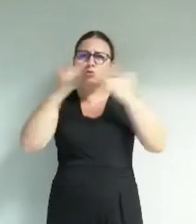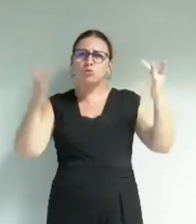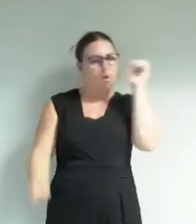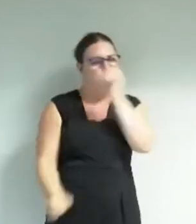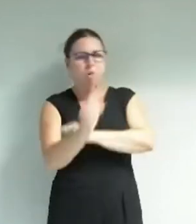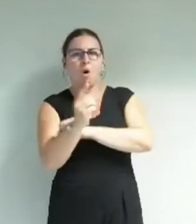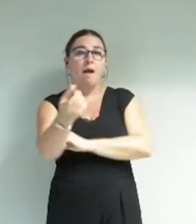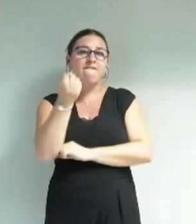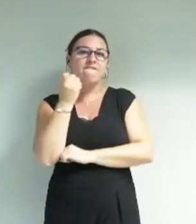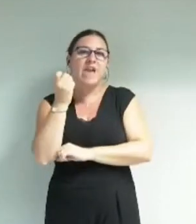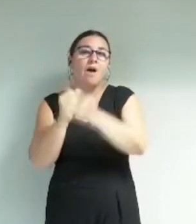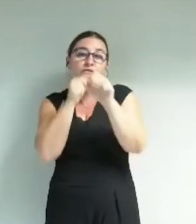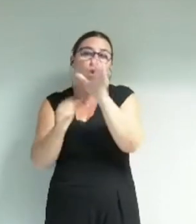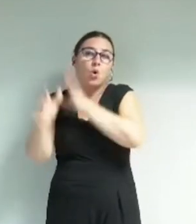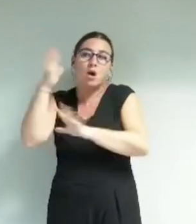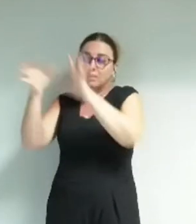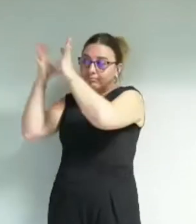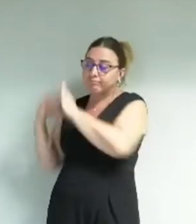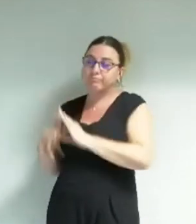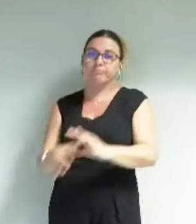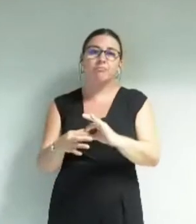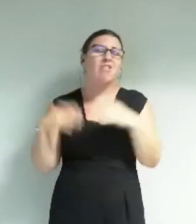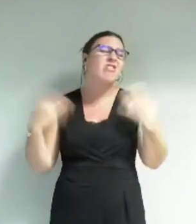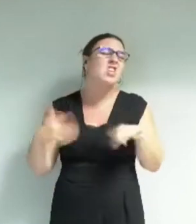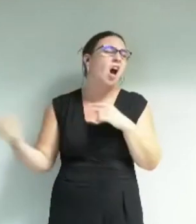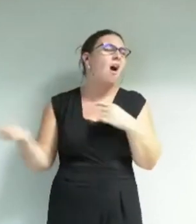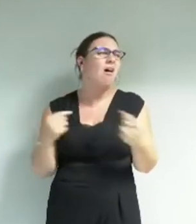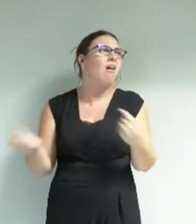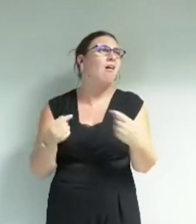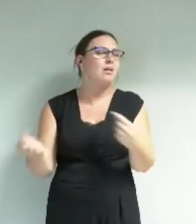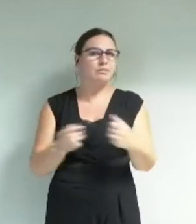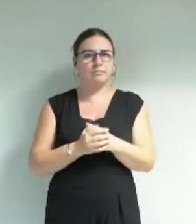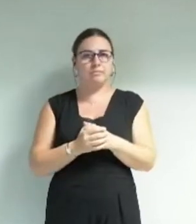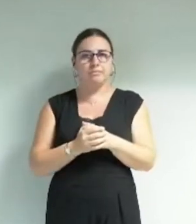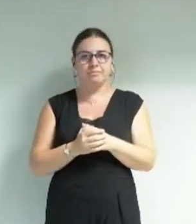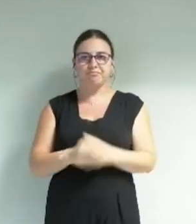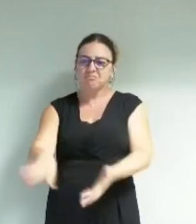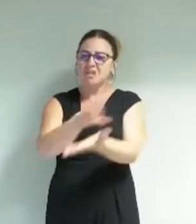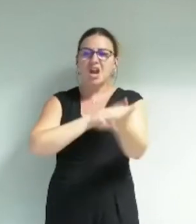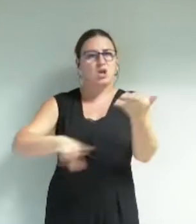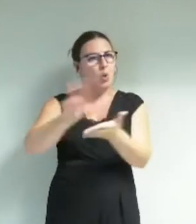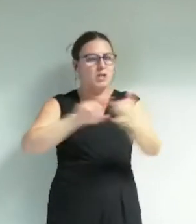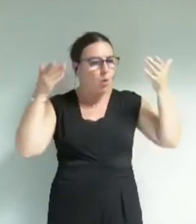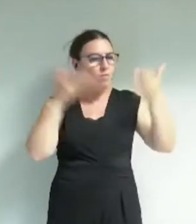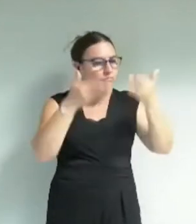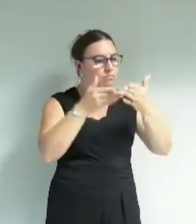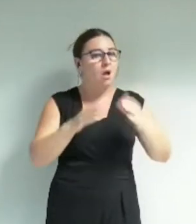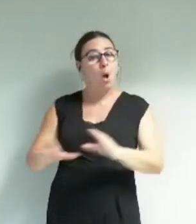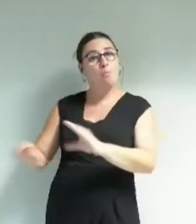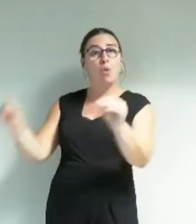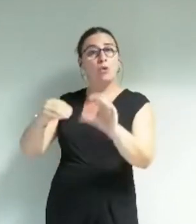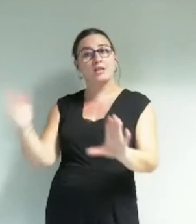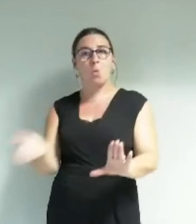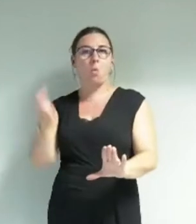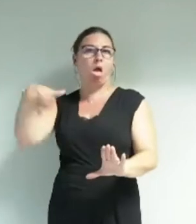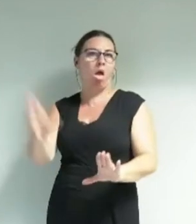partir de vieilles lunes et de questions cent fois débattues. Le repli régionaliste en est un le populisme un autre.